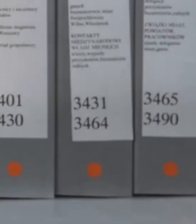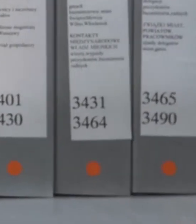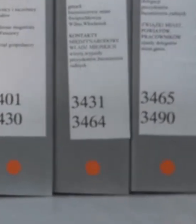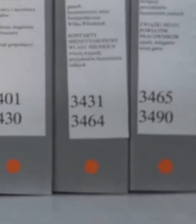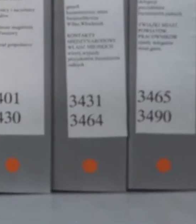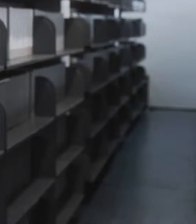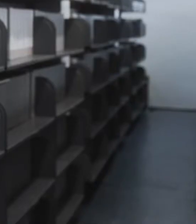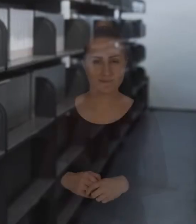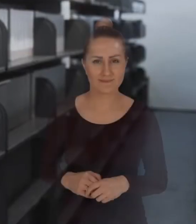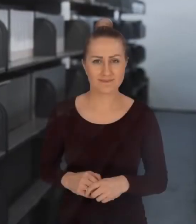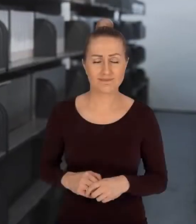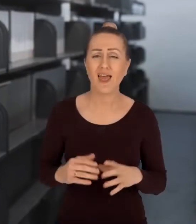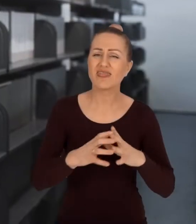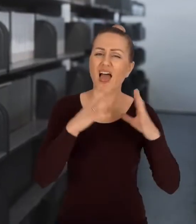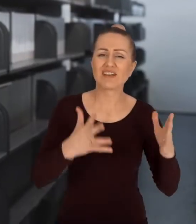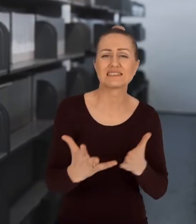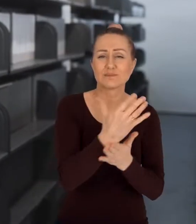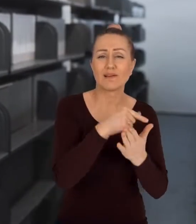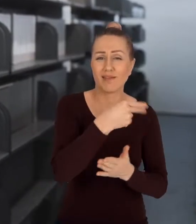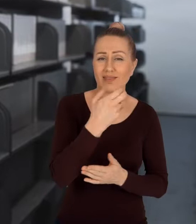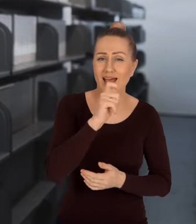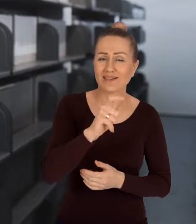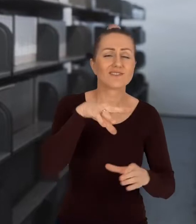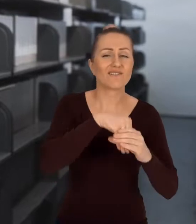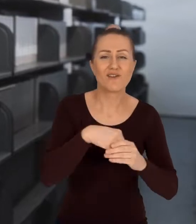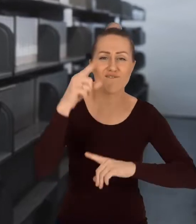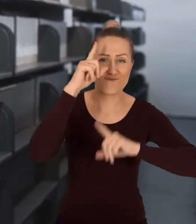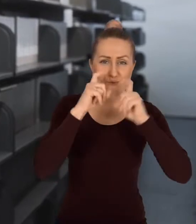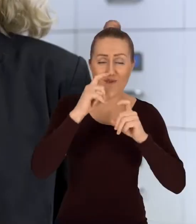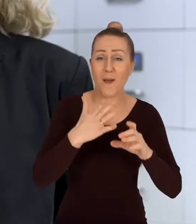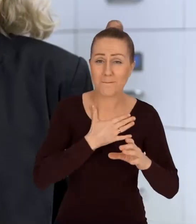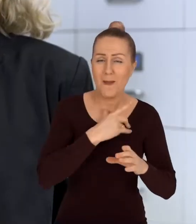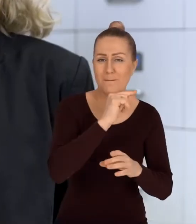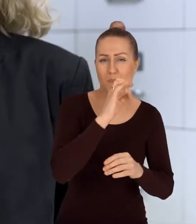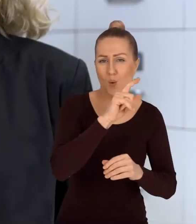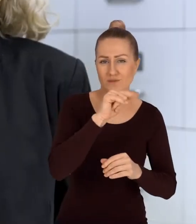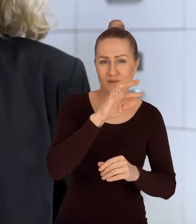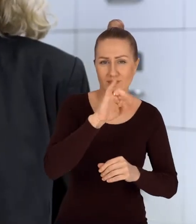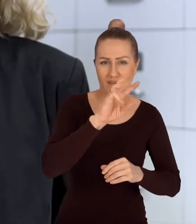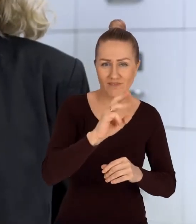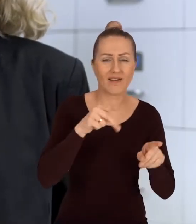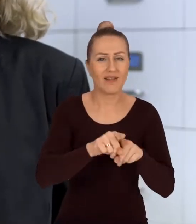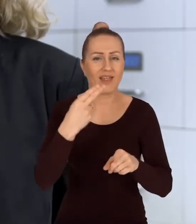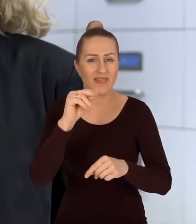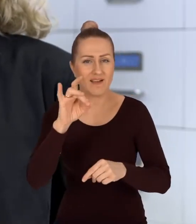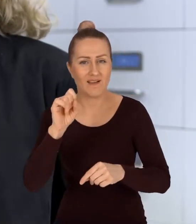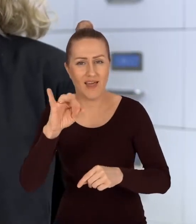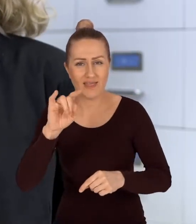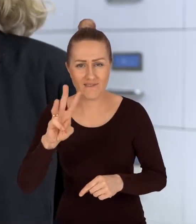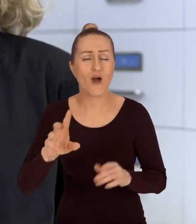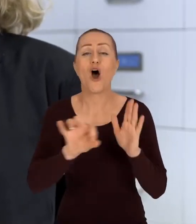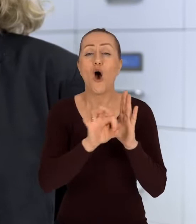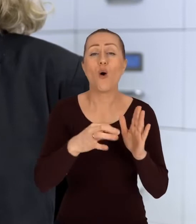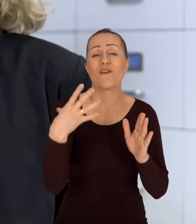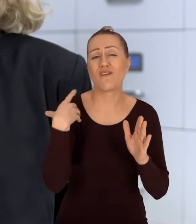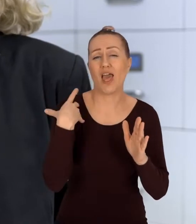Muzyka Największą częścią zbiorów nad są fotografie. Posiadamy pozytywy i negatywy datowane od